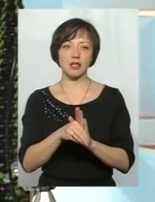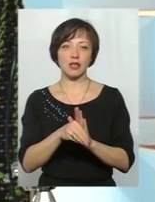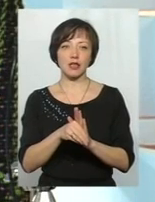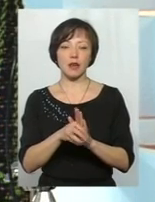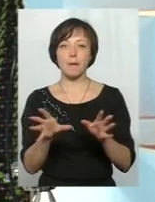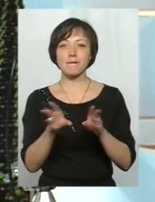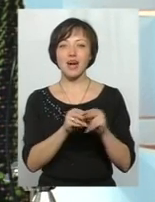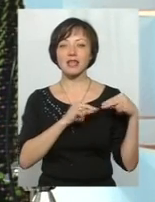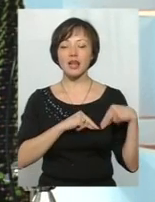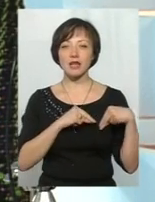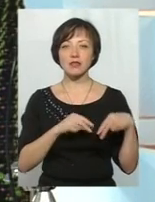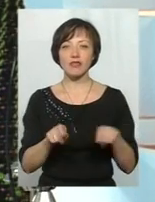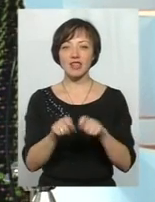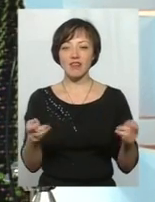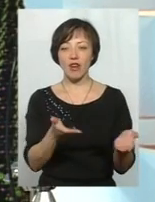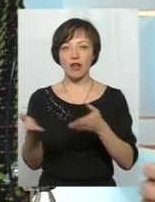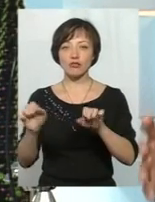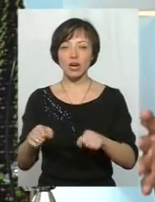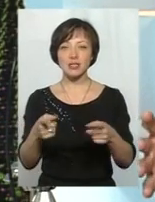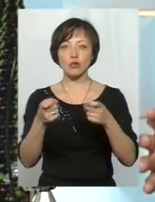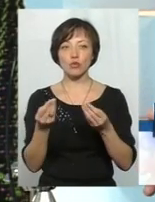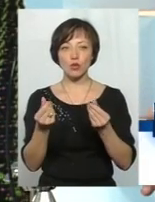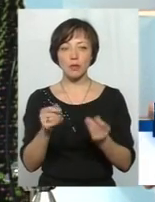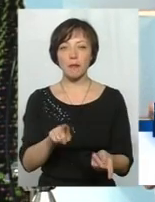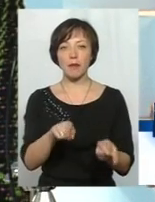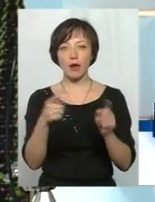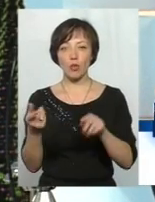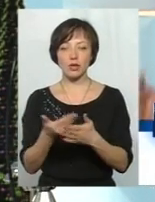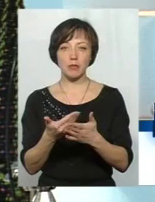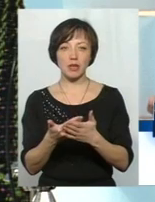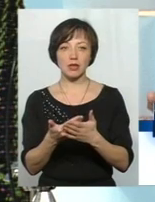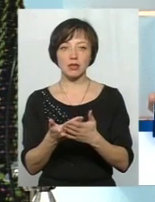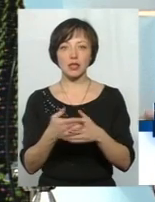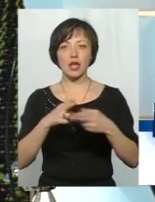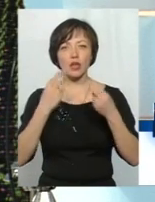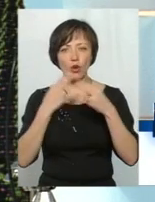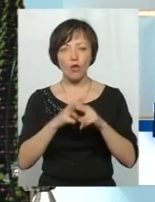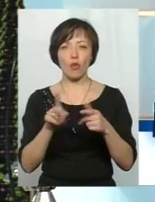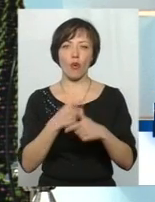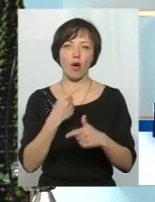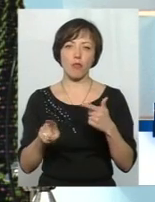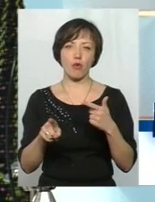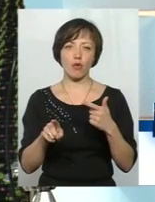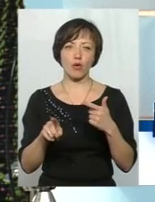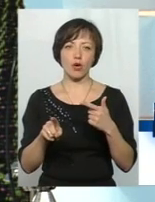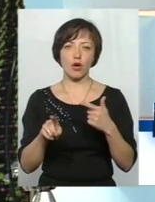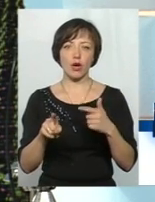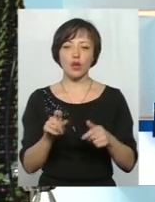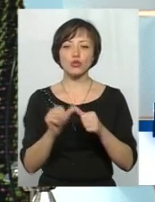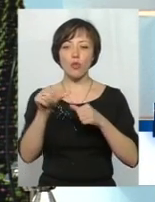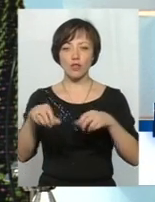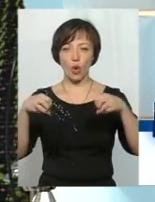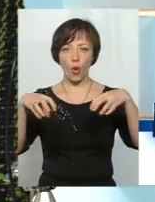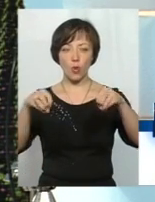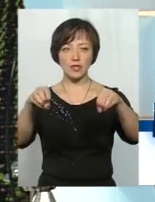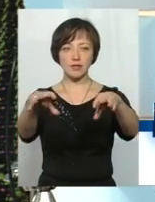партнерство відкриває шлях залучення коштів, коли ви переходите на якусь технологію чи, наприклад, зовнішнє освітлення, і